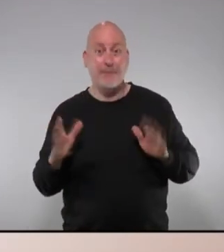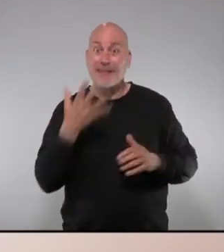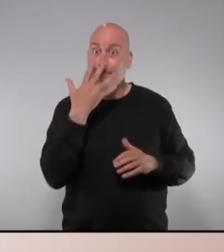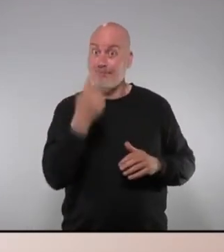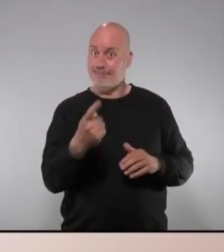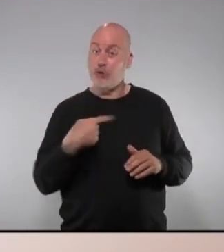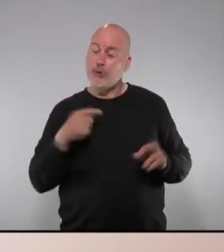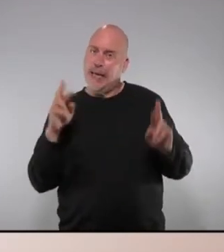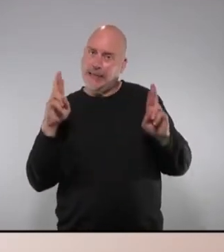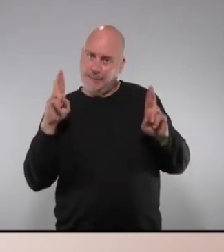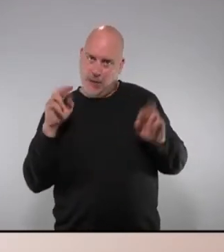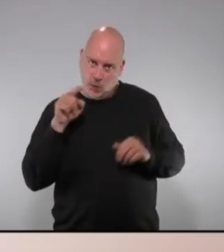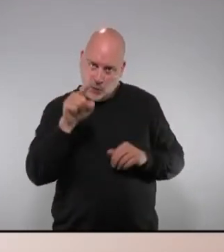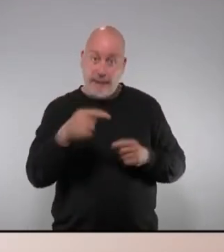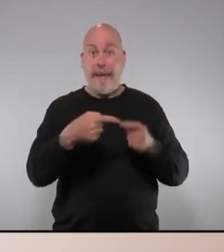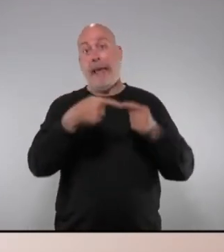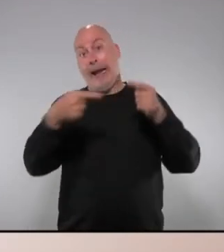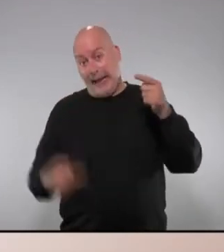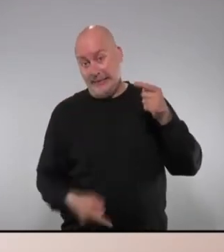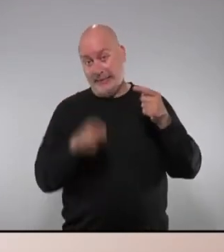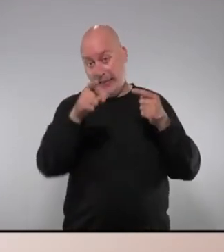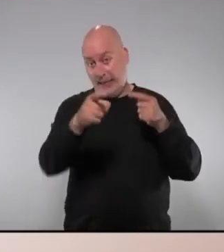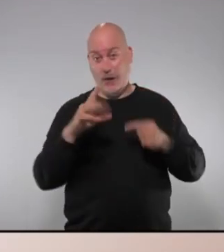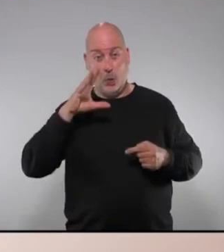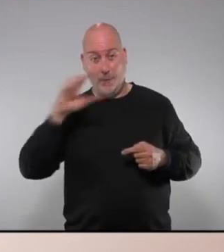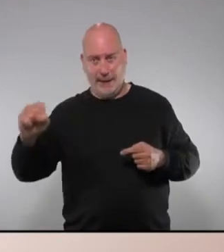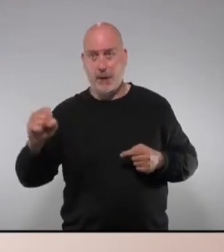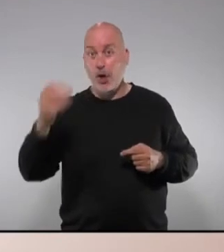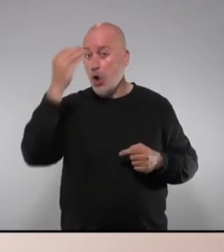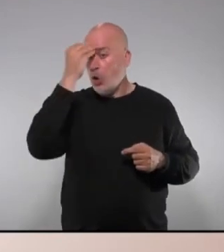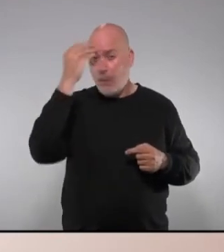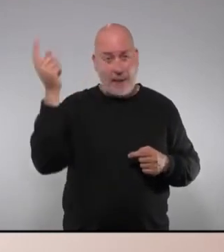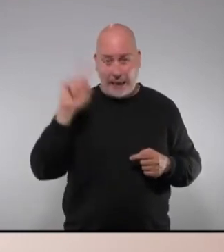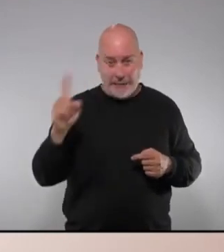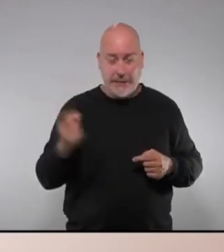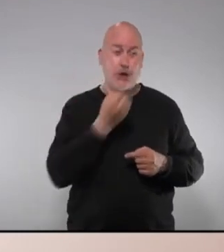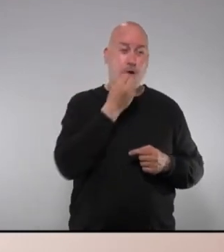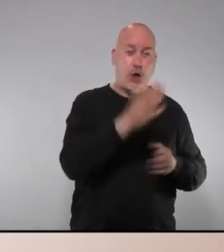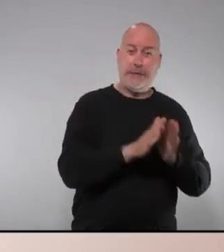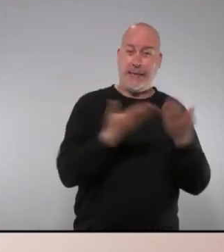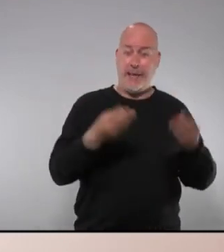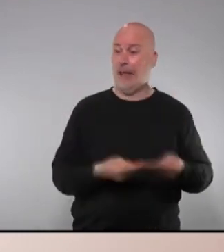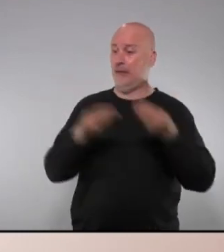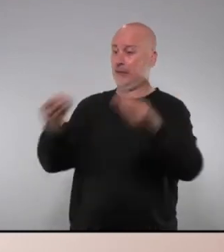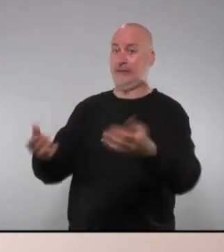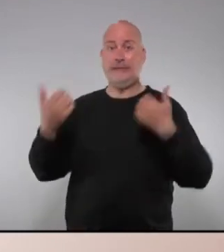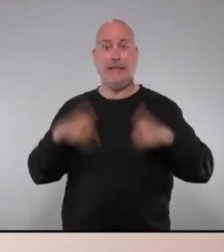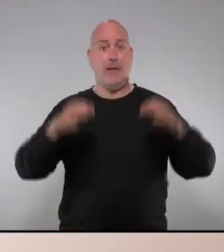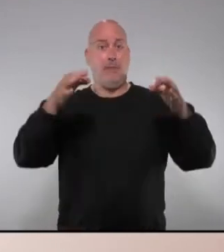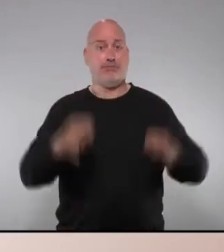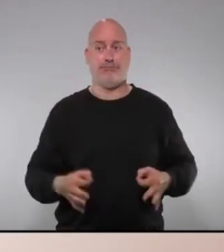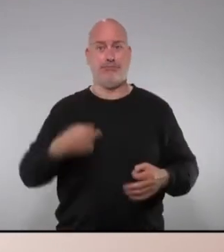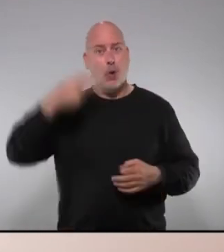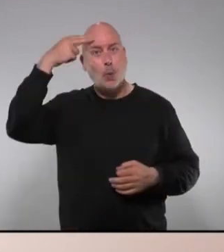espero que vostè i la resta del seu govern no es pensin que amb una rosa i un llibre per Sant Jordi ja han fet el fet i ja han complert